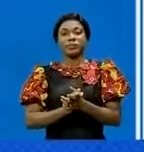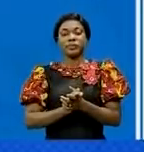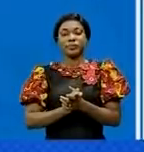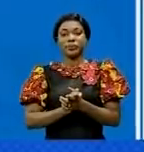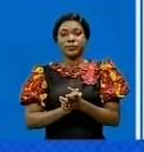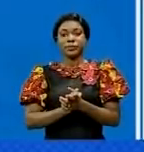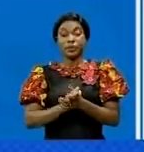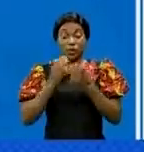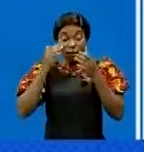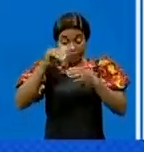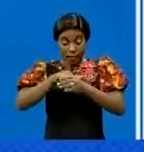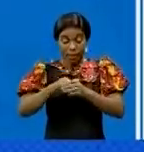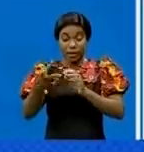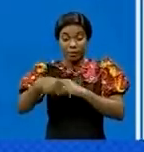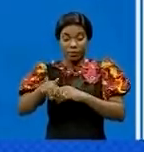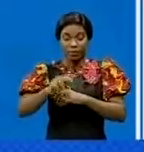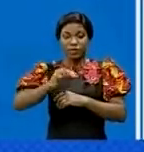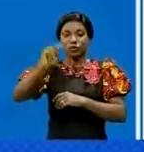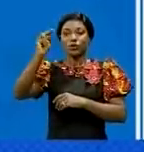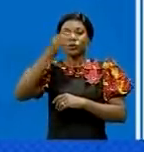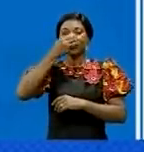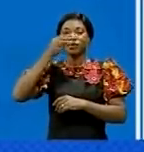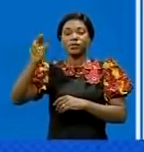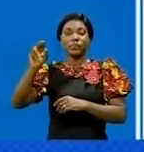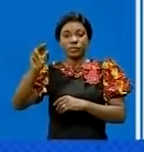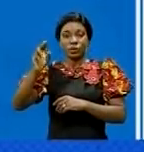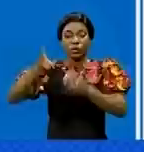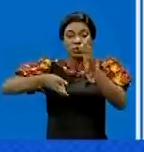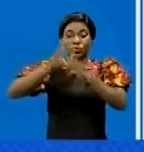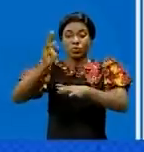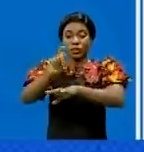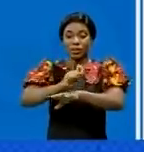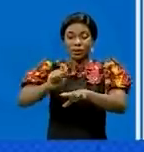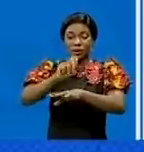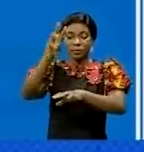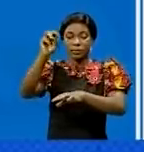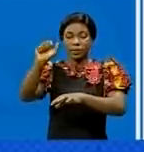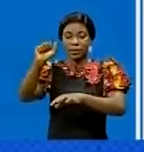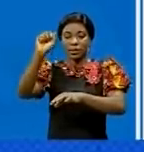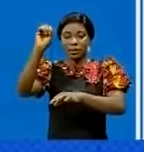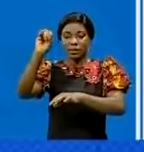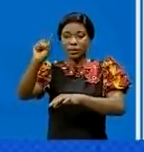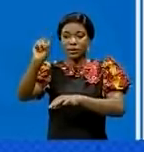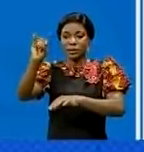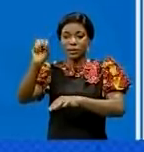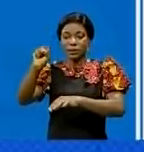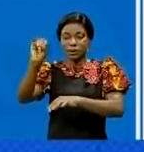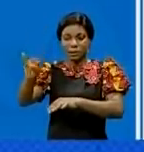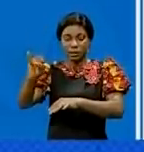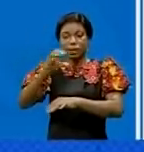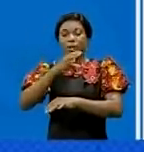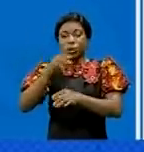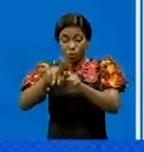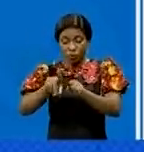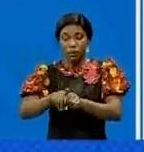Dans la province du Nord-Kivu, 12 localités des territoires des Massissis, Oualikale et Rouchuru ont